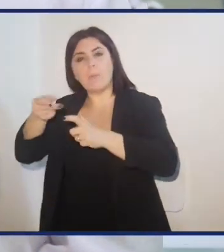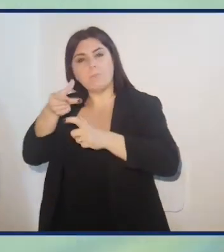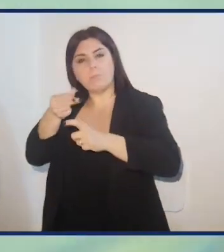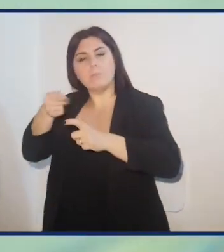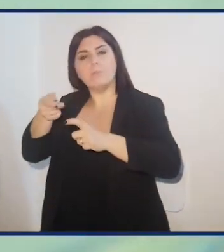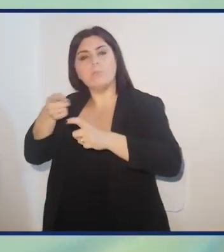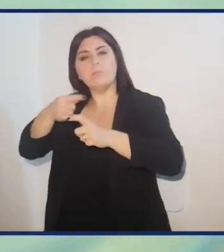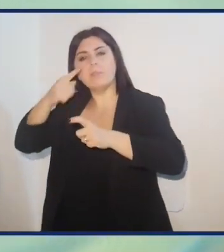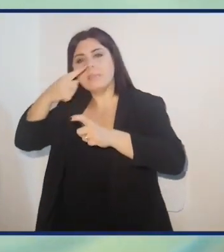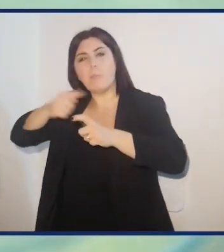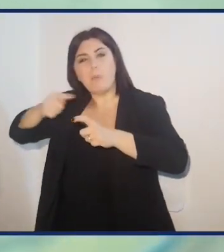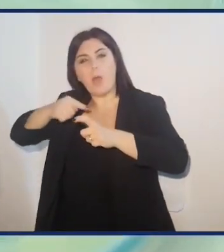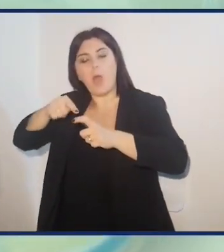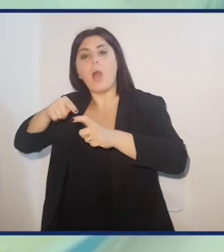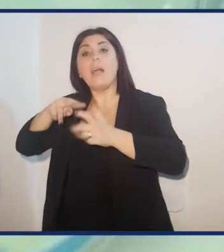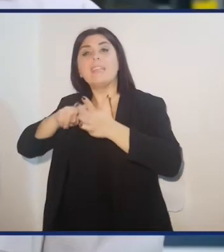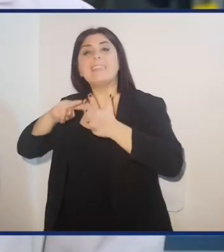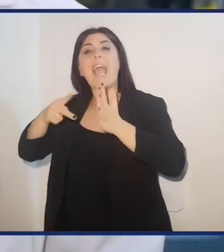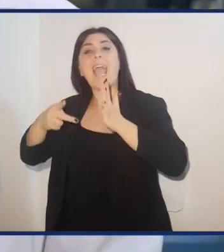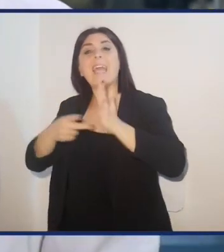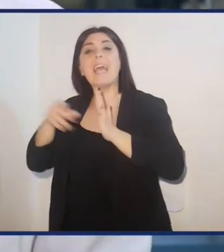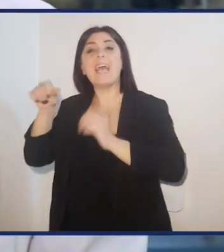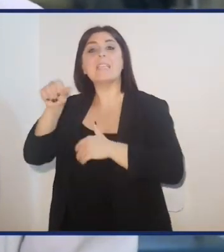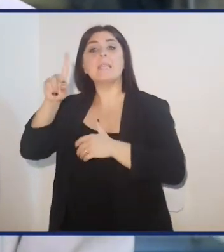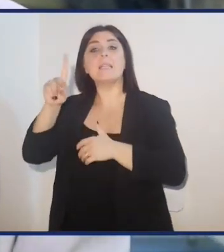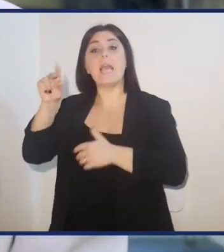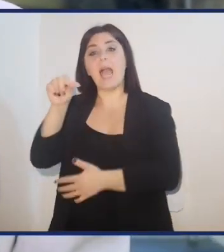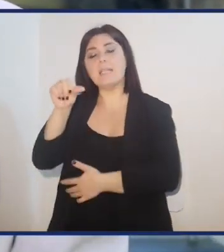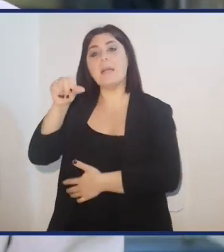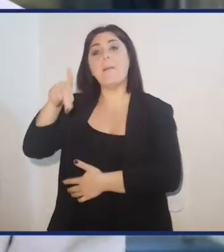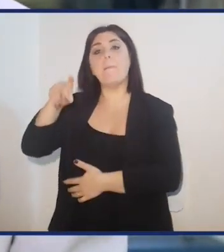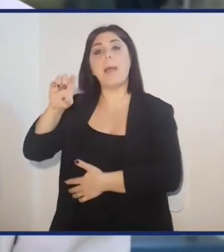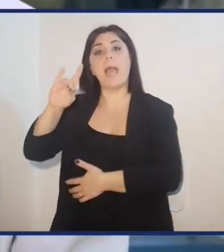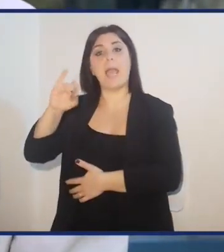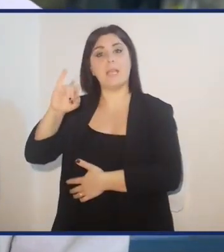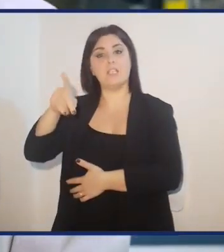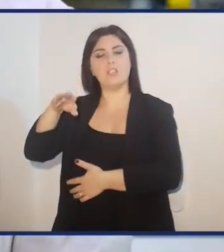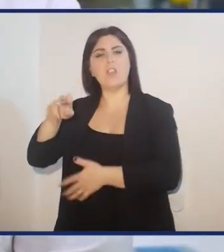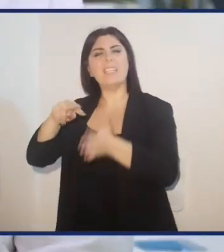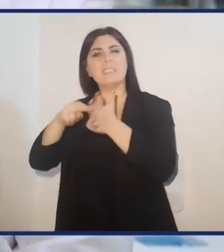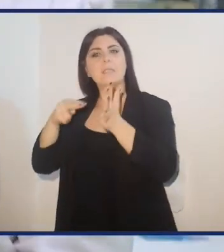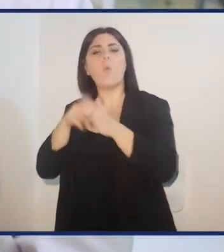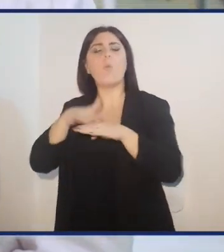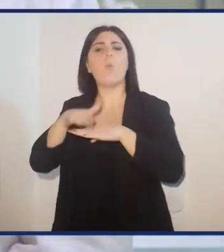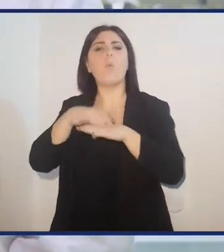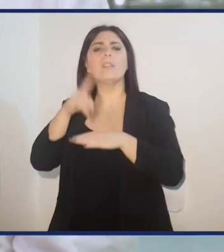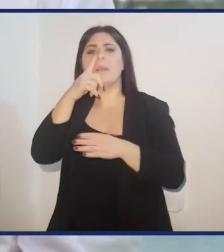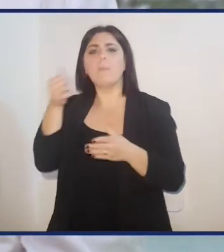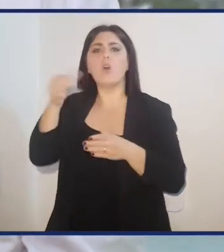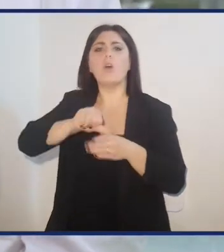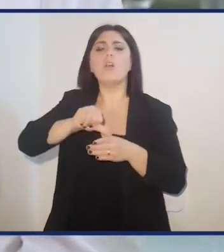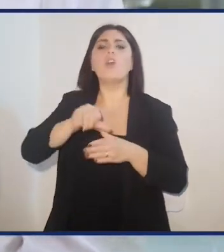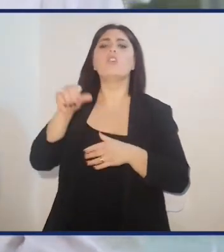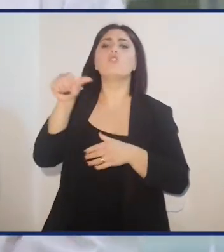analizzato su un gel di poliacrilamide attraverso la tecnica dell'SDS-PAGE. Tale tecnica prevede l'utilizzo di un